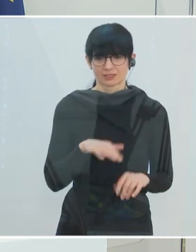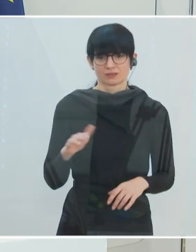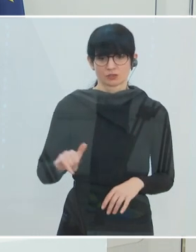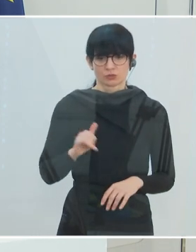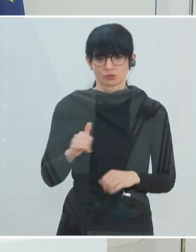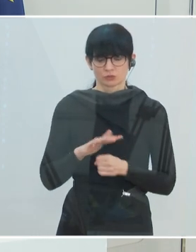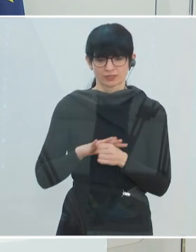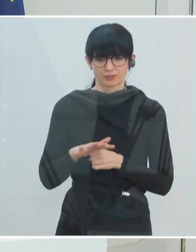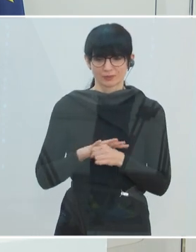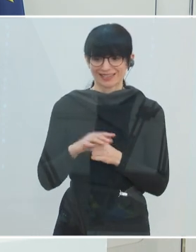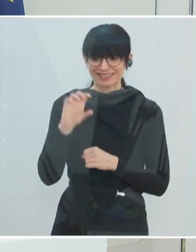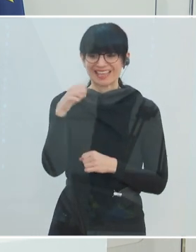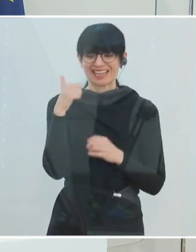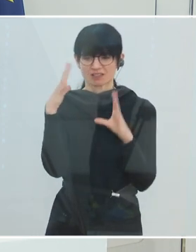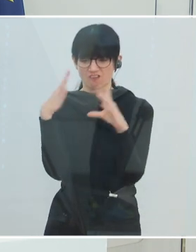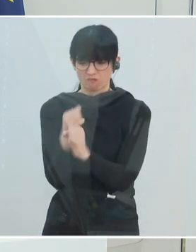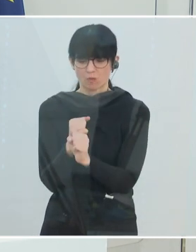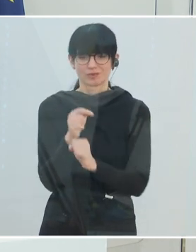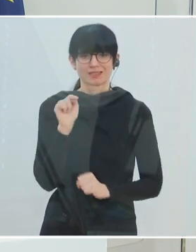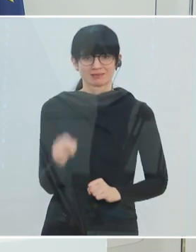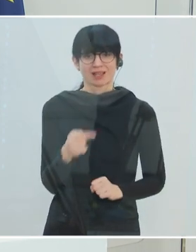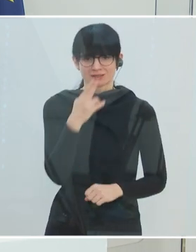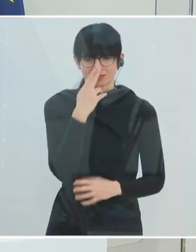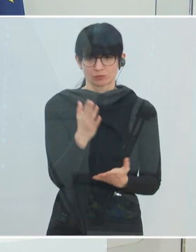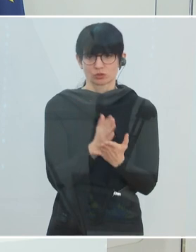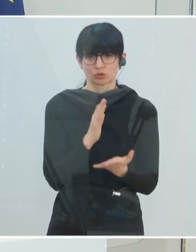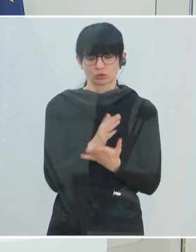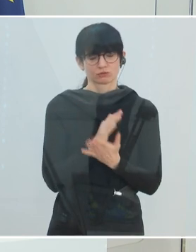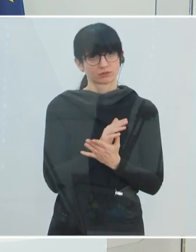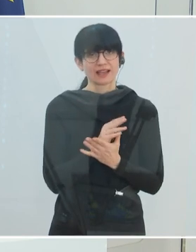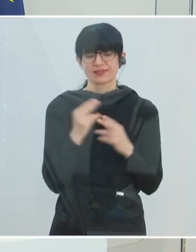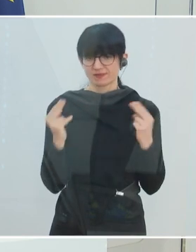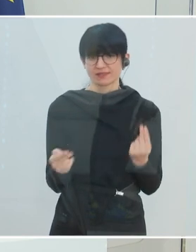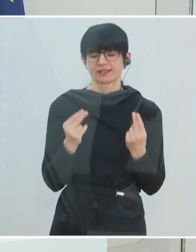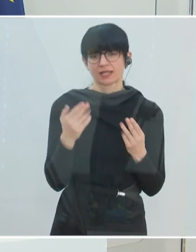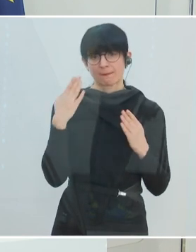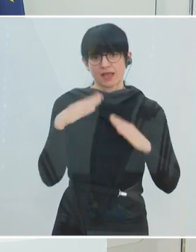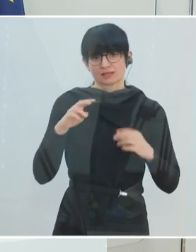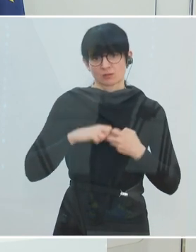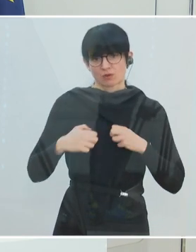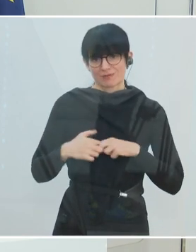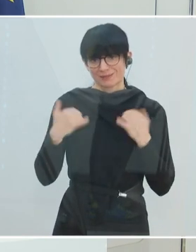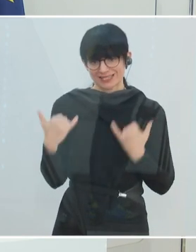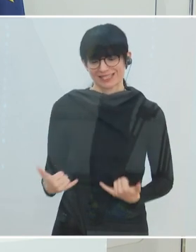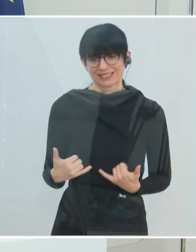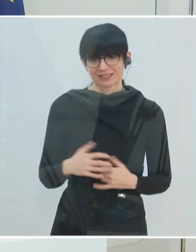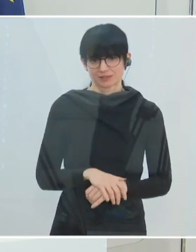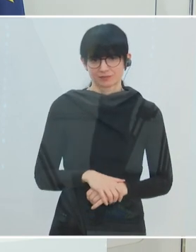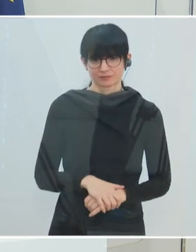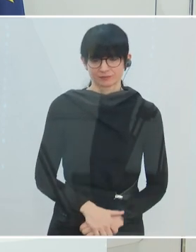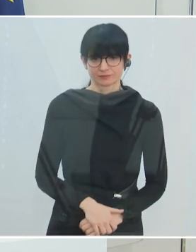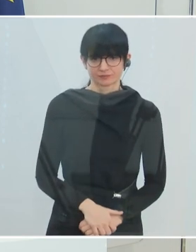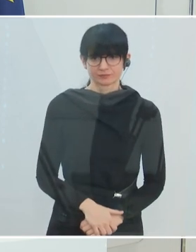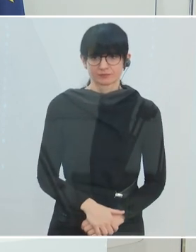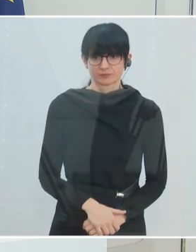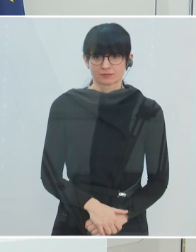Jugendbereich anzugehen, weil er ein sehr vordergründiger Bereich ist und wo dort auch die meisten Probleme jetzt einmal anstellen. Und